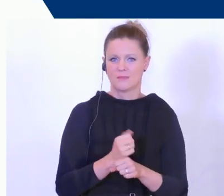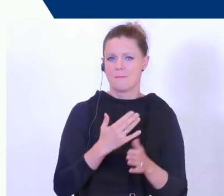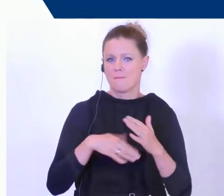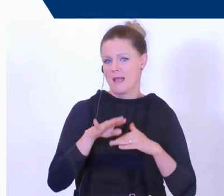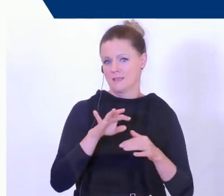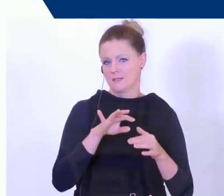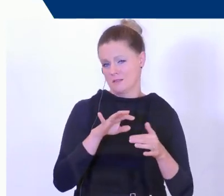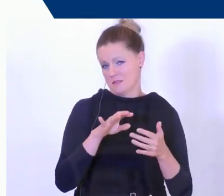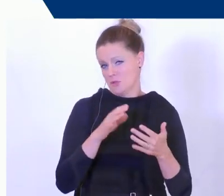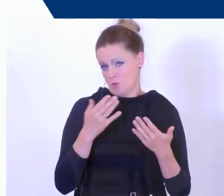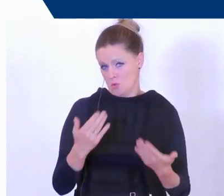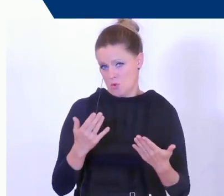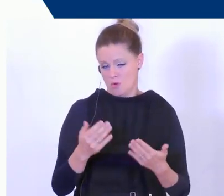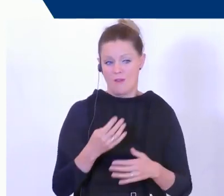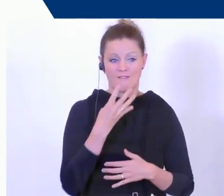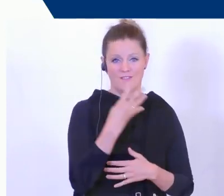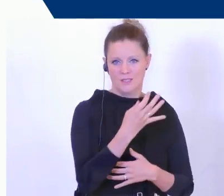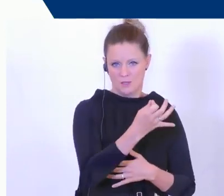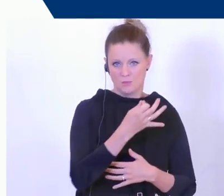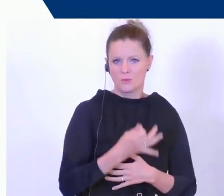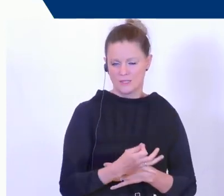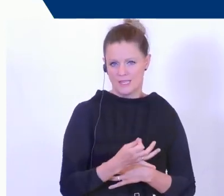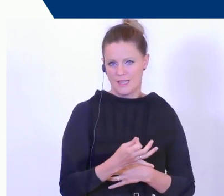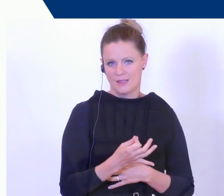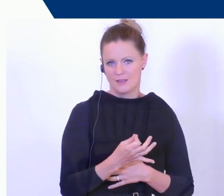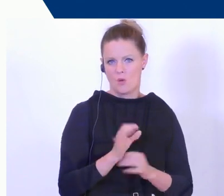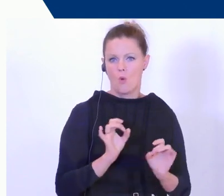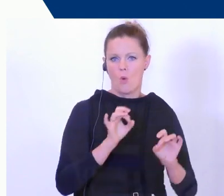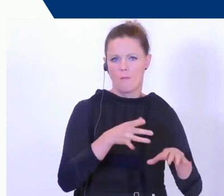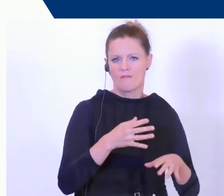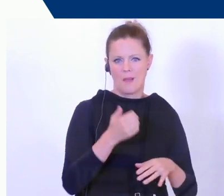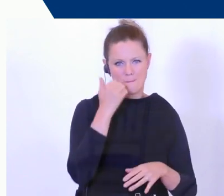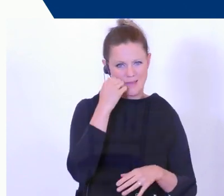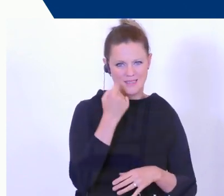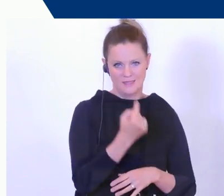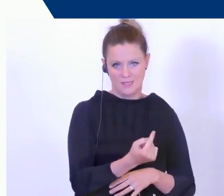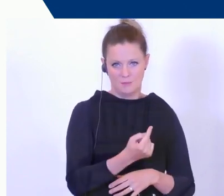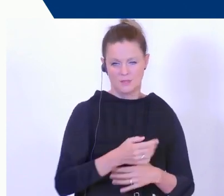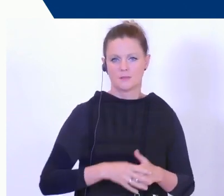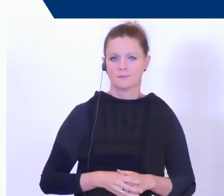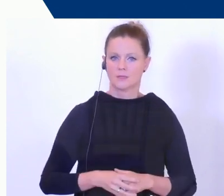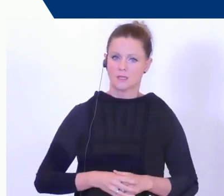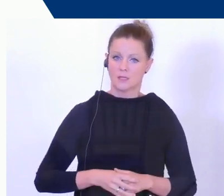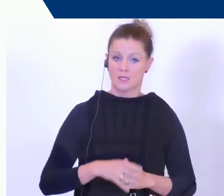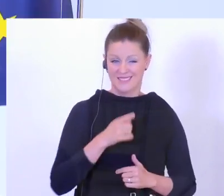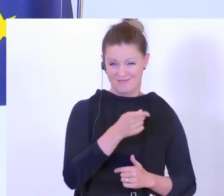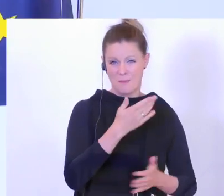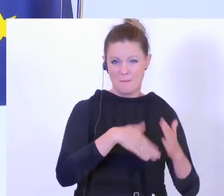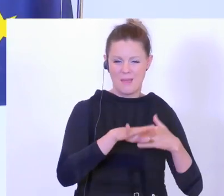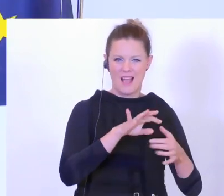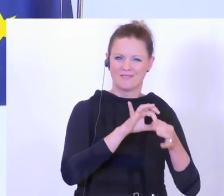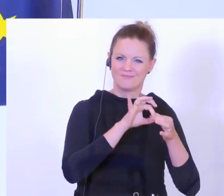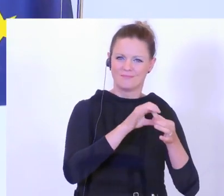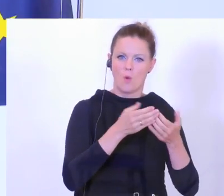und bei 40 Prozent sind Opfer Männer und das spielt sich eher im öffentlichen